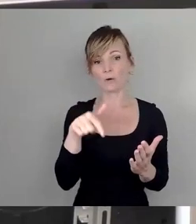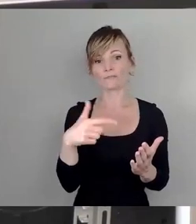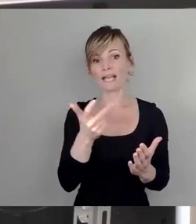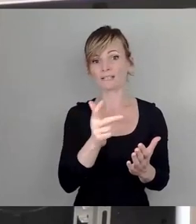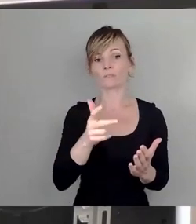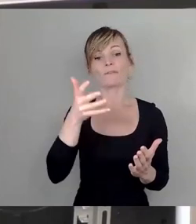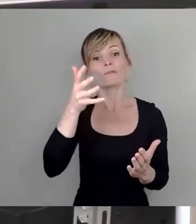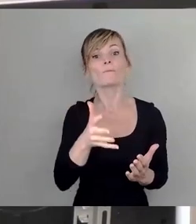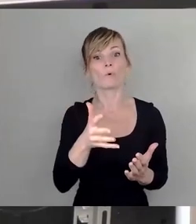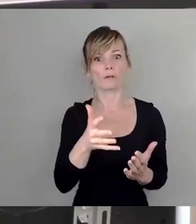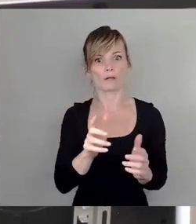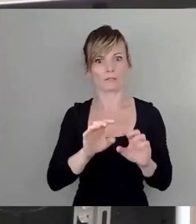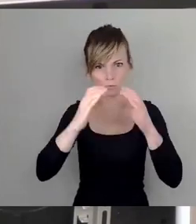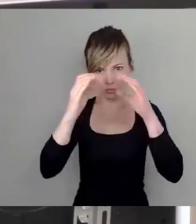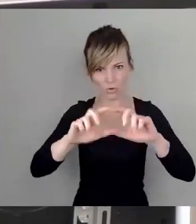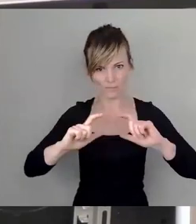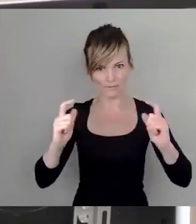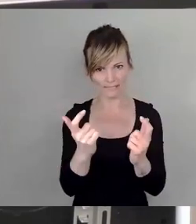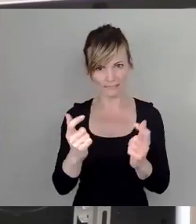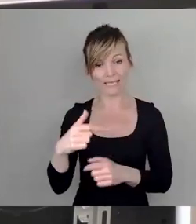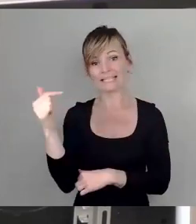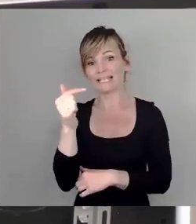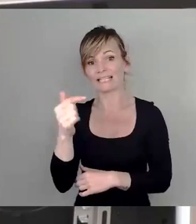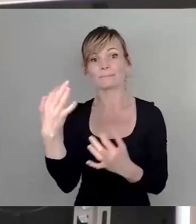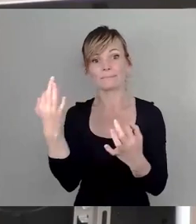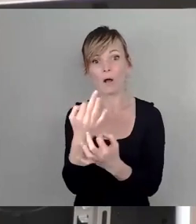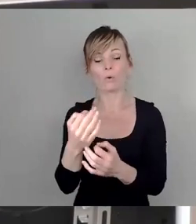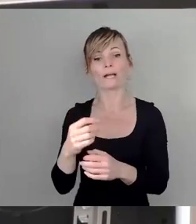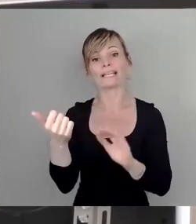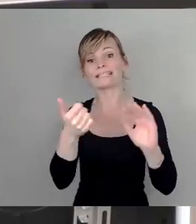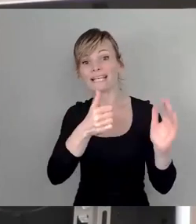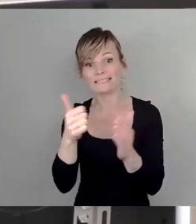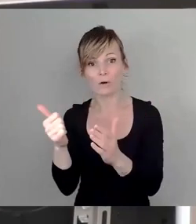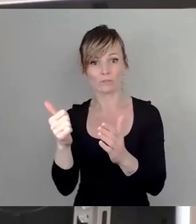die Titans benötigen aber 6.000. Unser Vorschlag